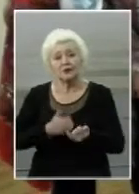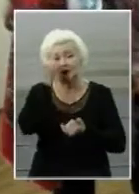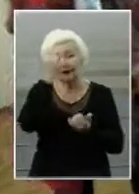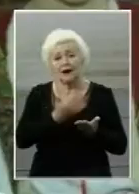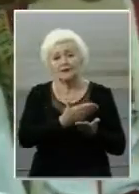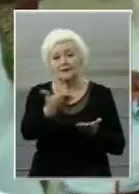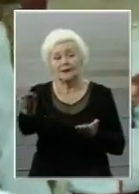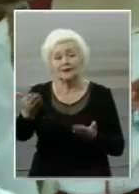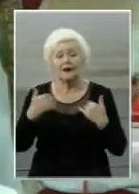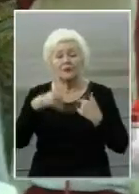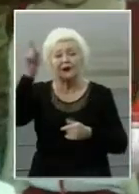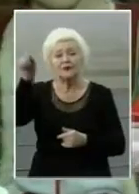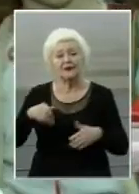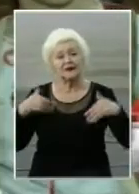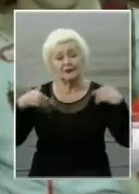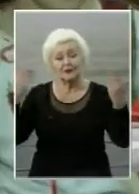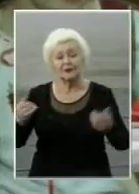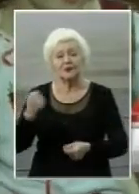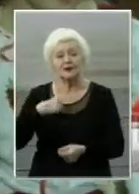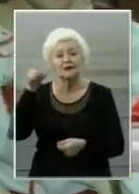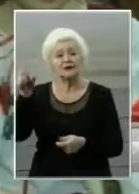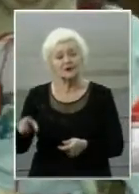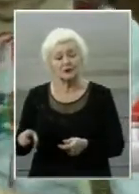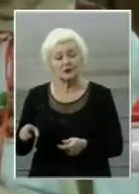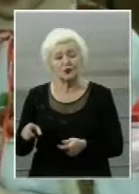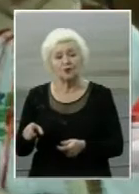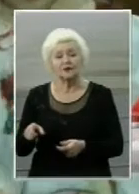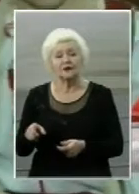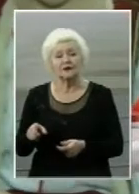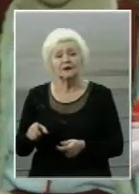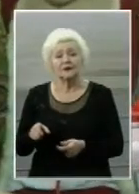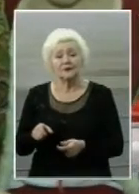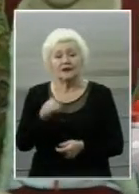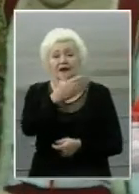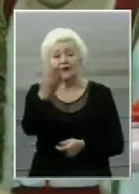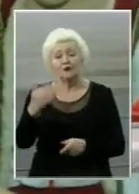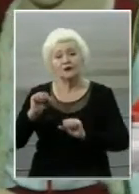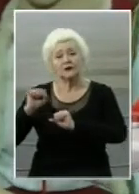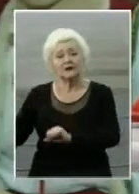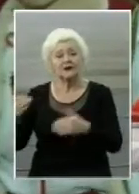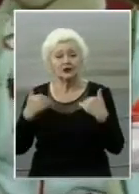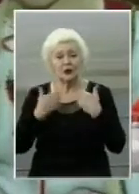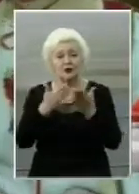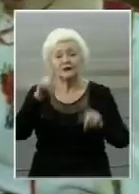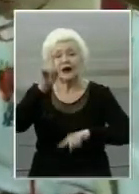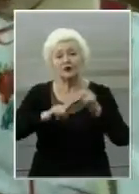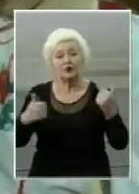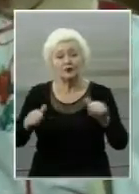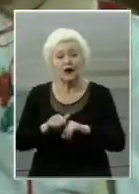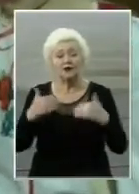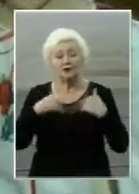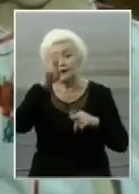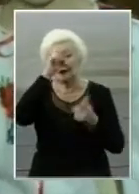Ми приїхали привітати військових, вони захищають нашу батьківщину, нашу